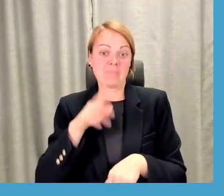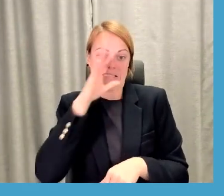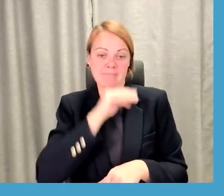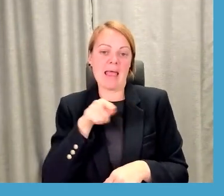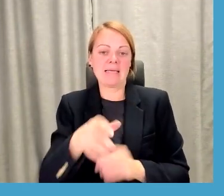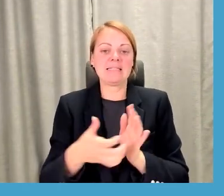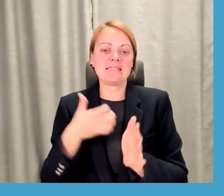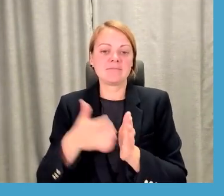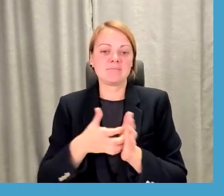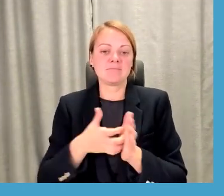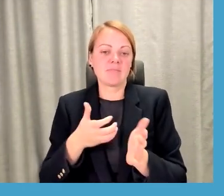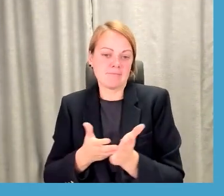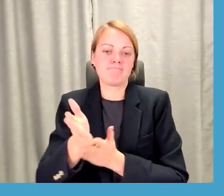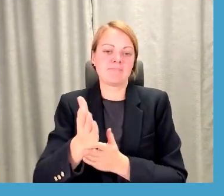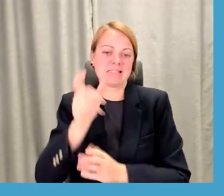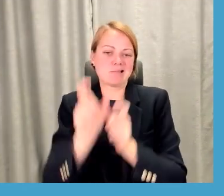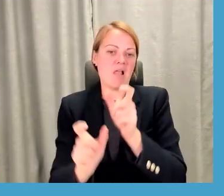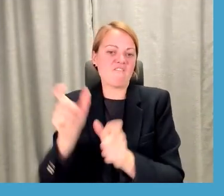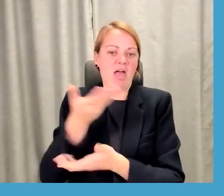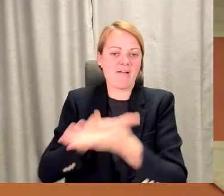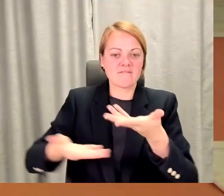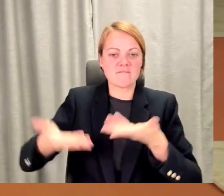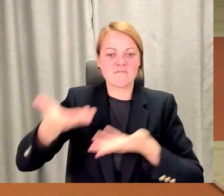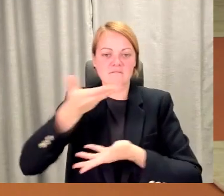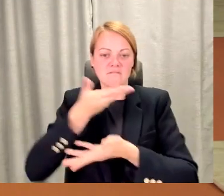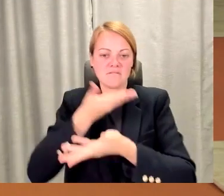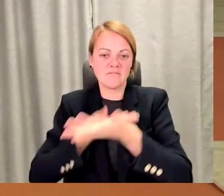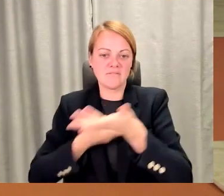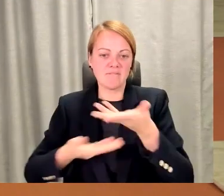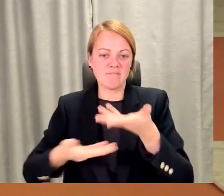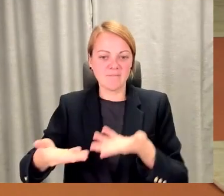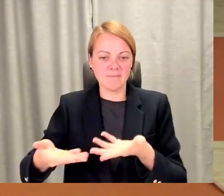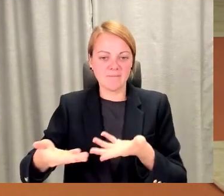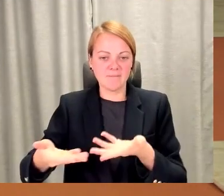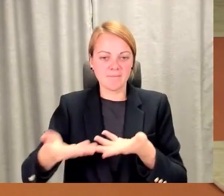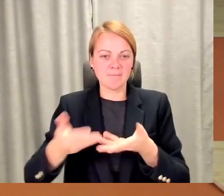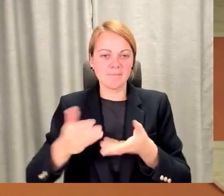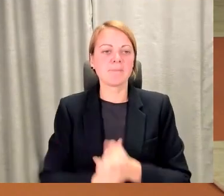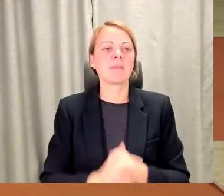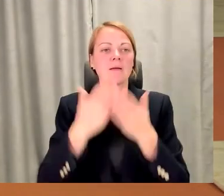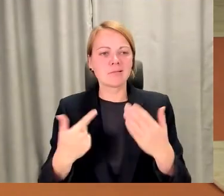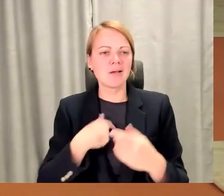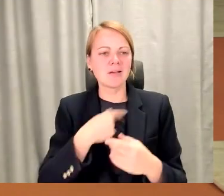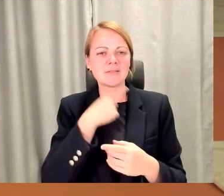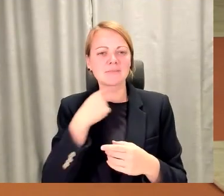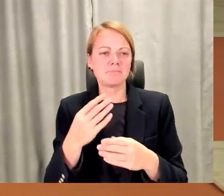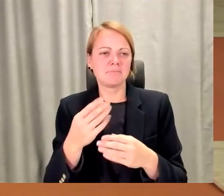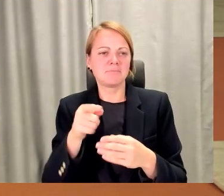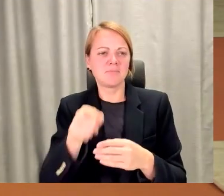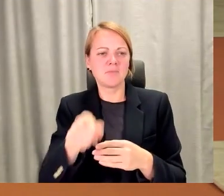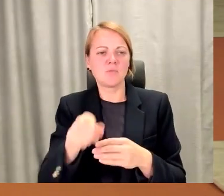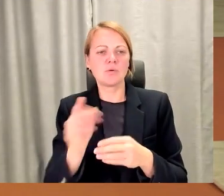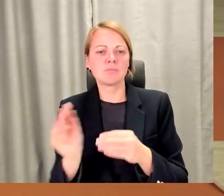komunicējot ar citiem cilvēkiem. Paldies, Gunāri, jūs papildījāt brīnišķīgu guntu par to, ka cilvēcības